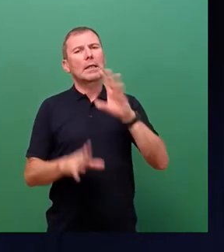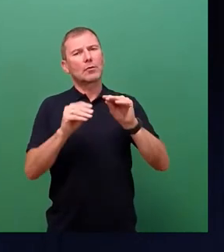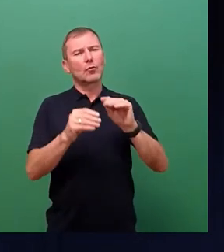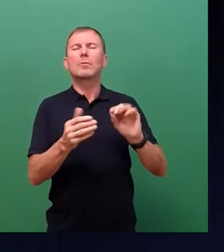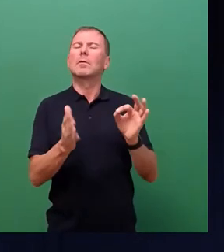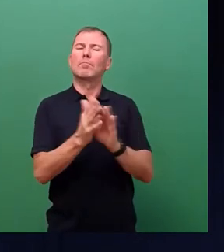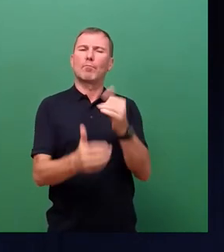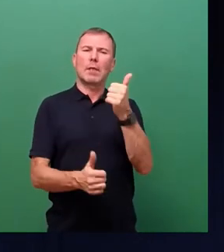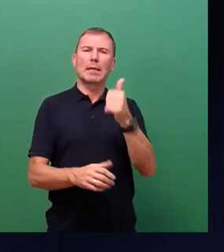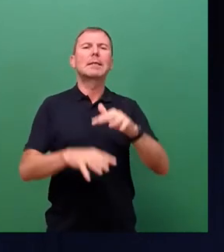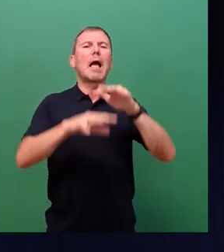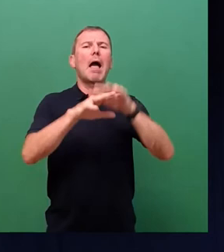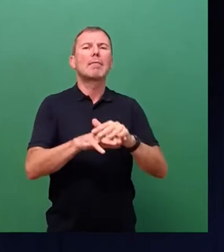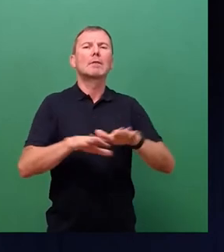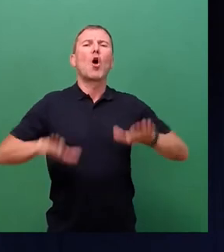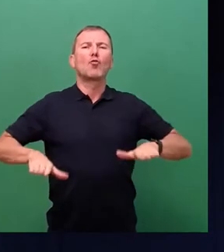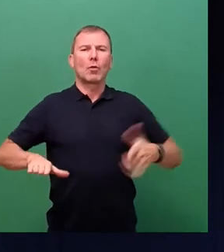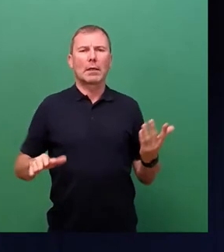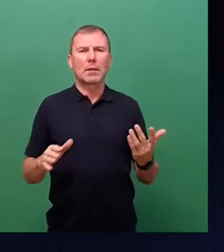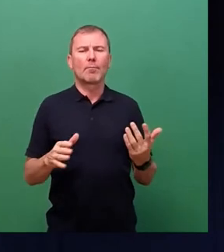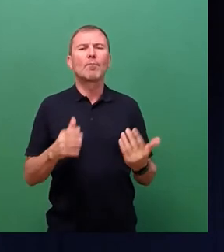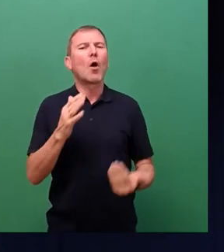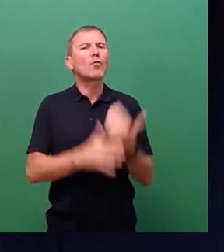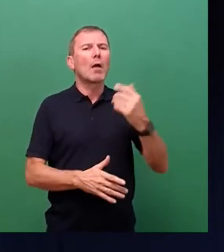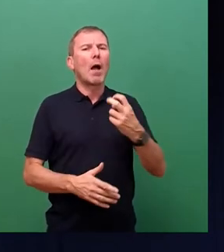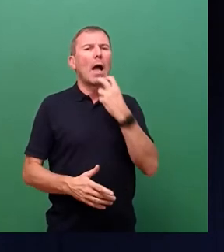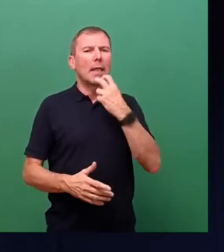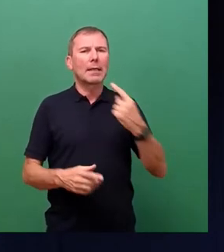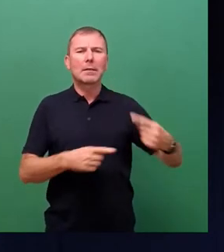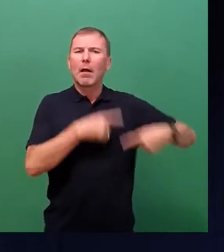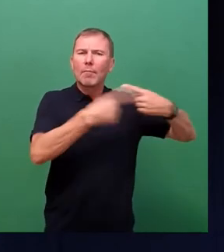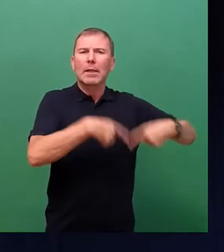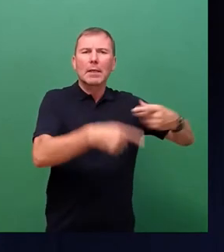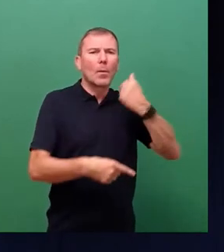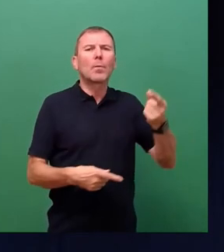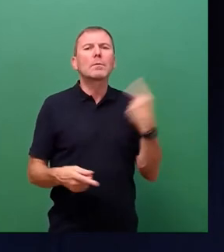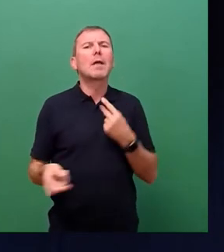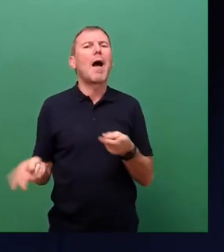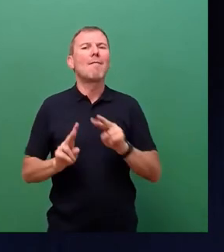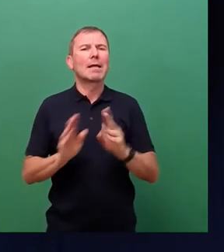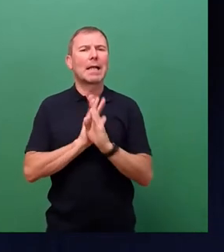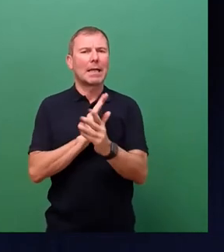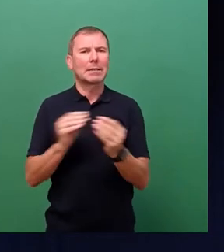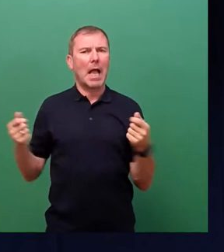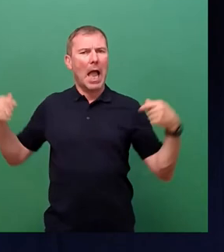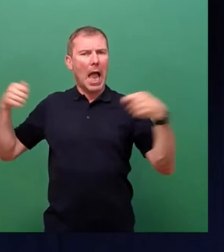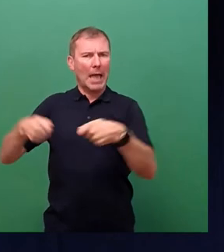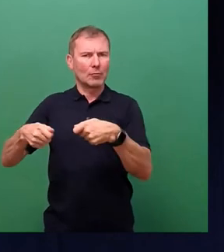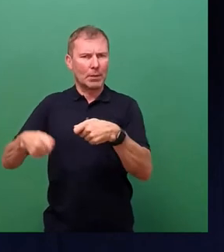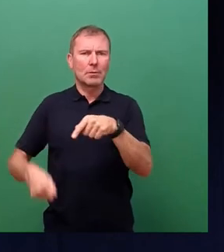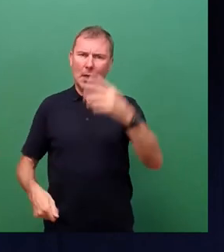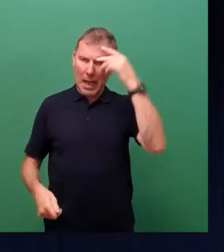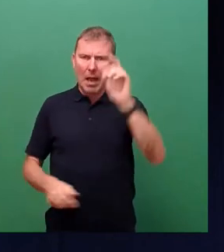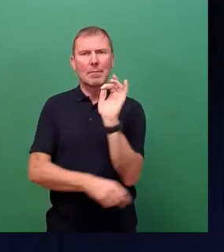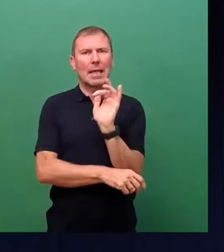Netzträgheit. Erneuerbare Energien verfügen über keine rotierende Masse, weil wir alles mit Wechselrichtern einspeisen. Das ist auch der Hauptkritikpunkt, der immer wieder gegen die